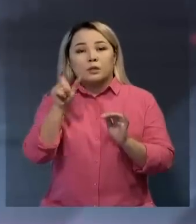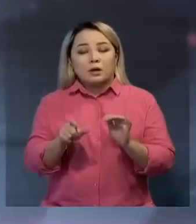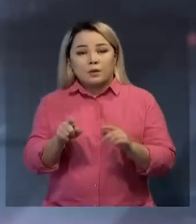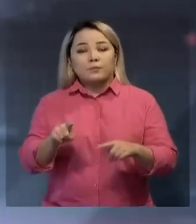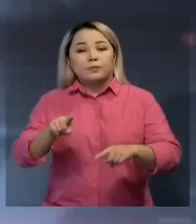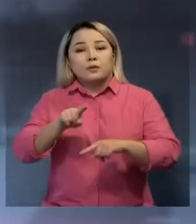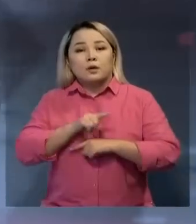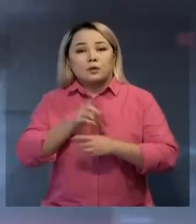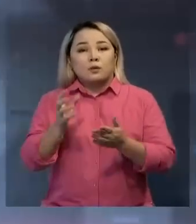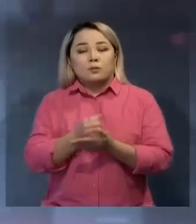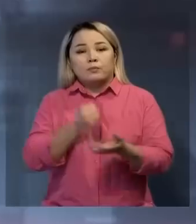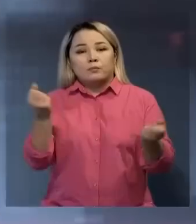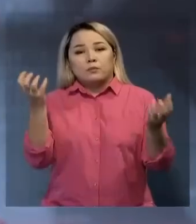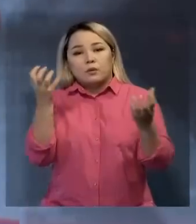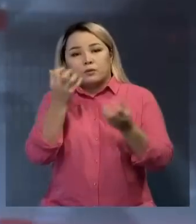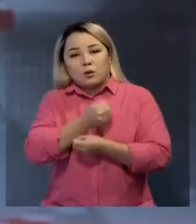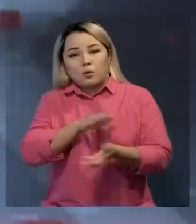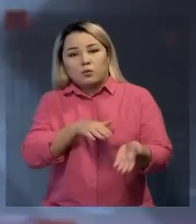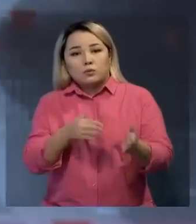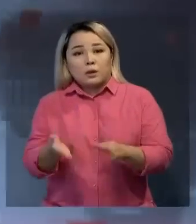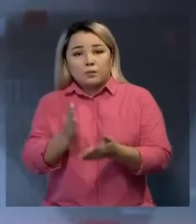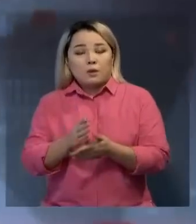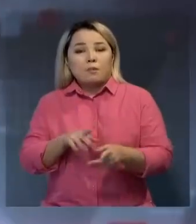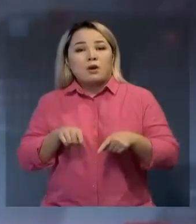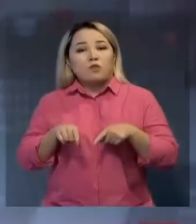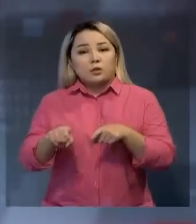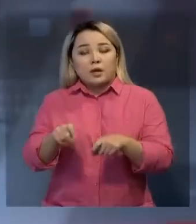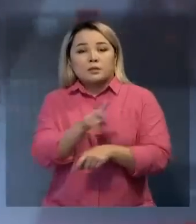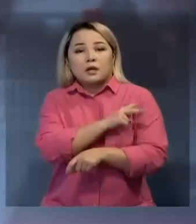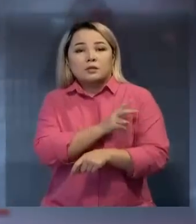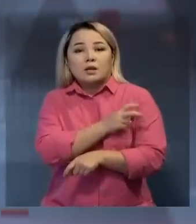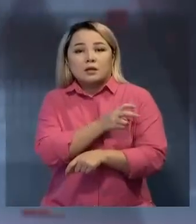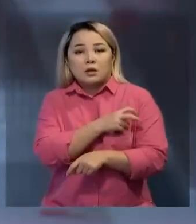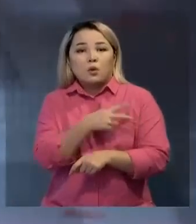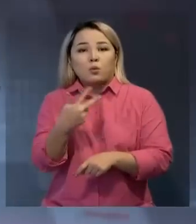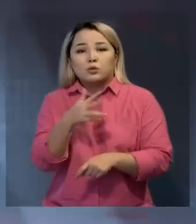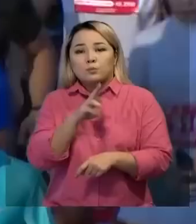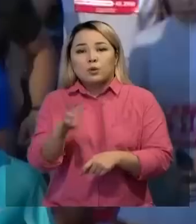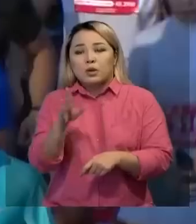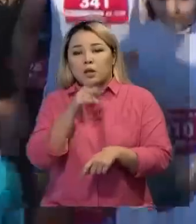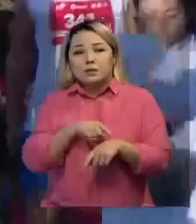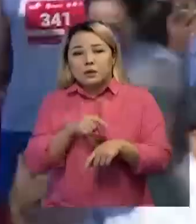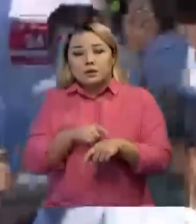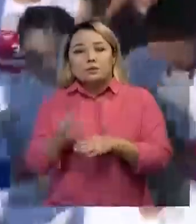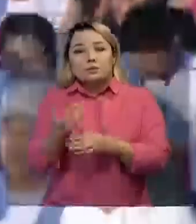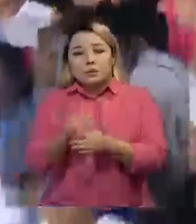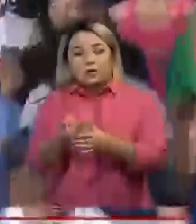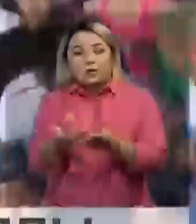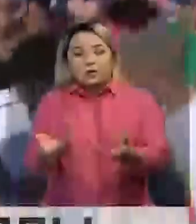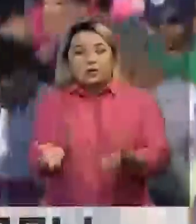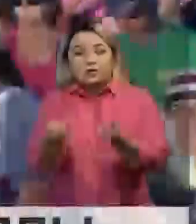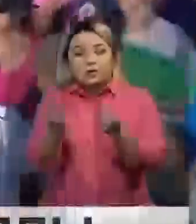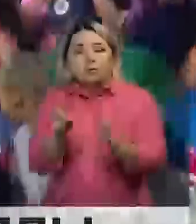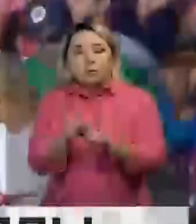мәрес ұзығын кезе салысымен есінен таңып құлаған. Марафонда кезекшілгеткен дәргерлер 30 минут кезінде реанимациялық шаралар